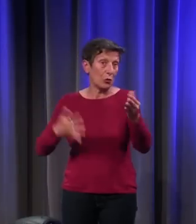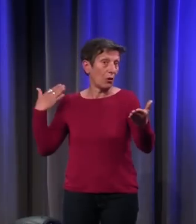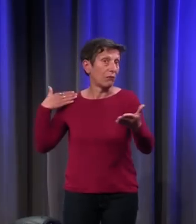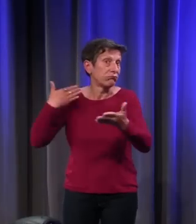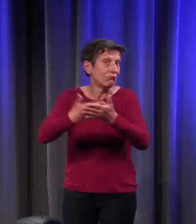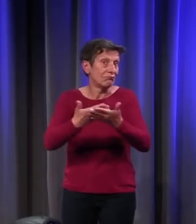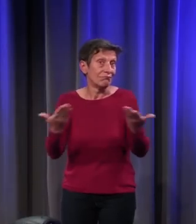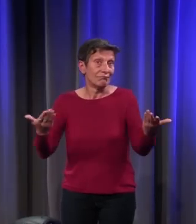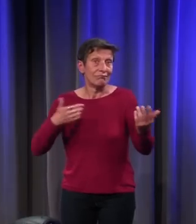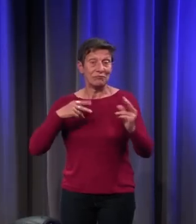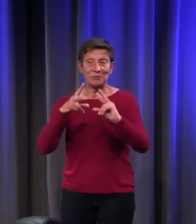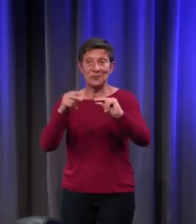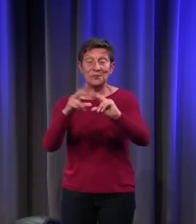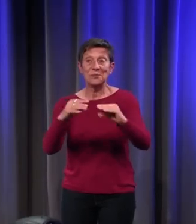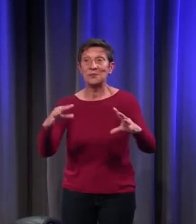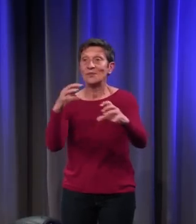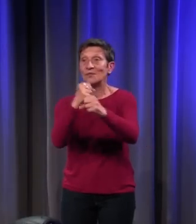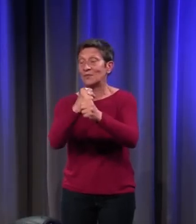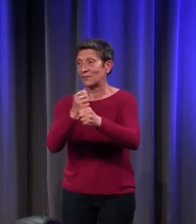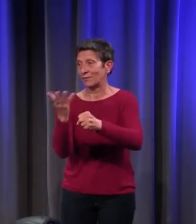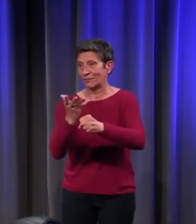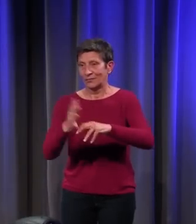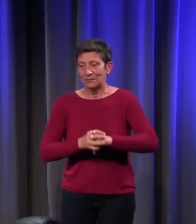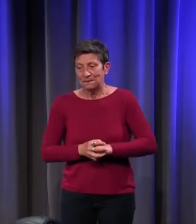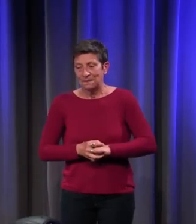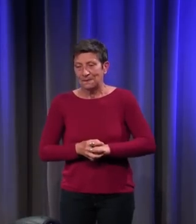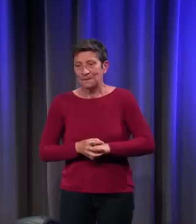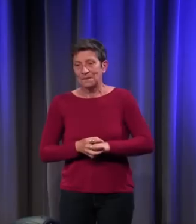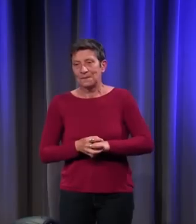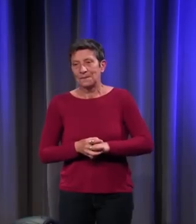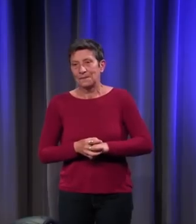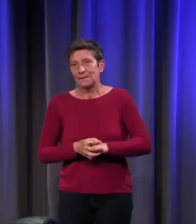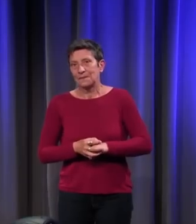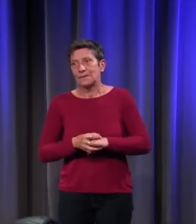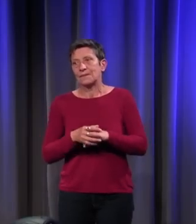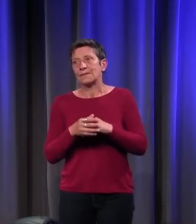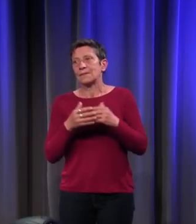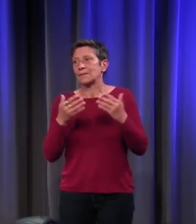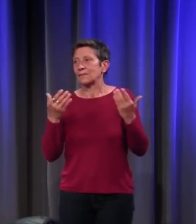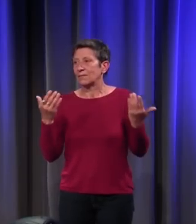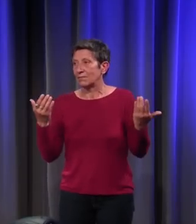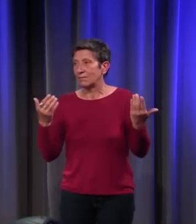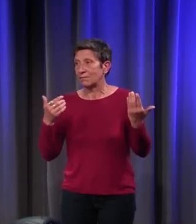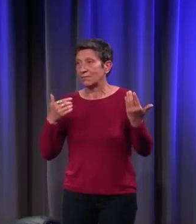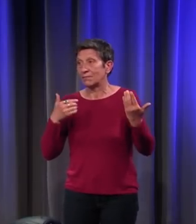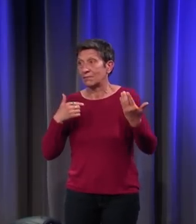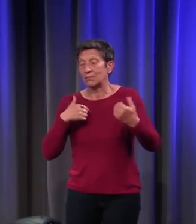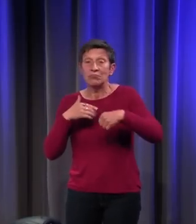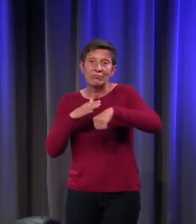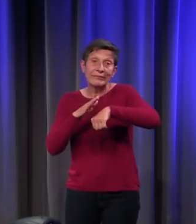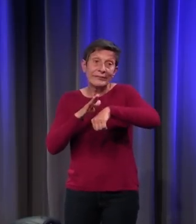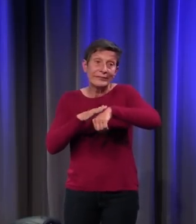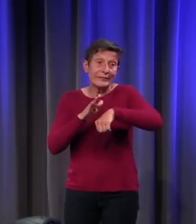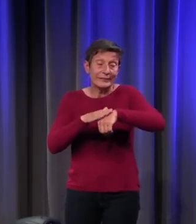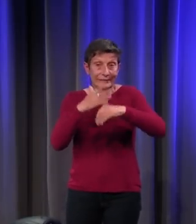viens de vous raconter. C'est une invitation à ne pas confondre, comme nous le faisons